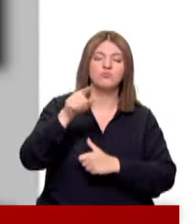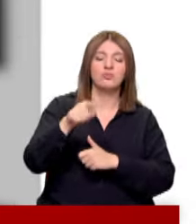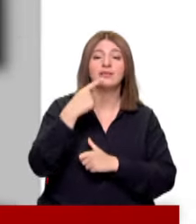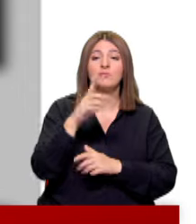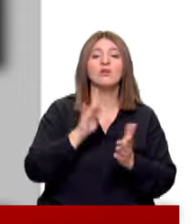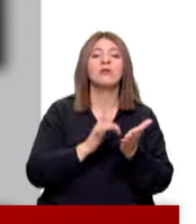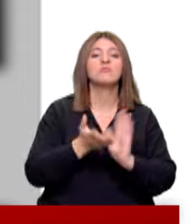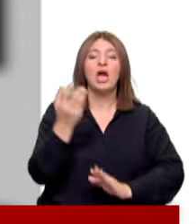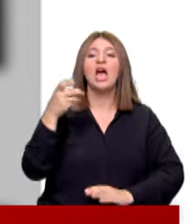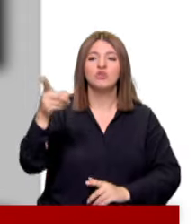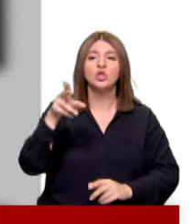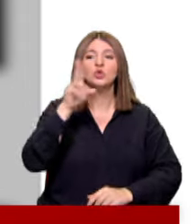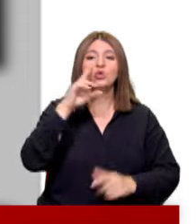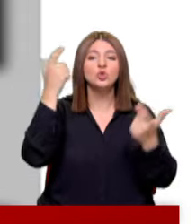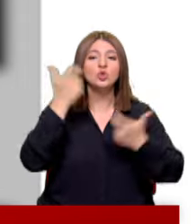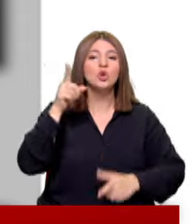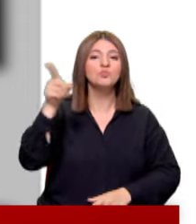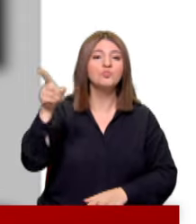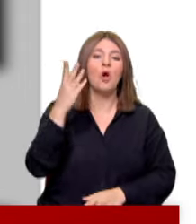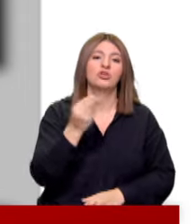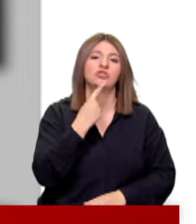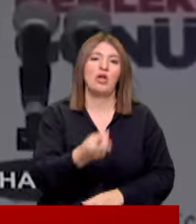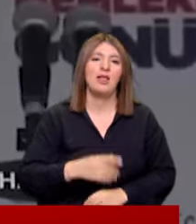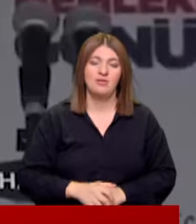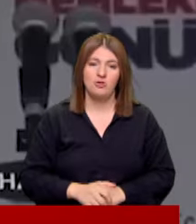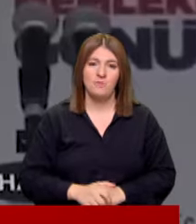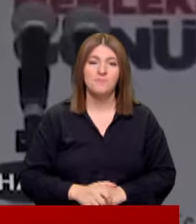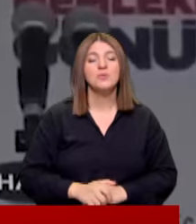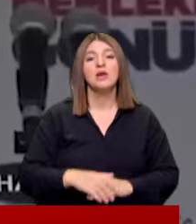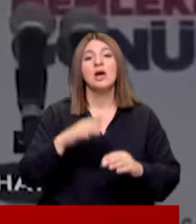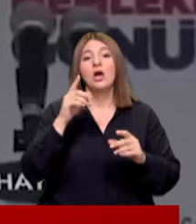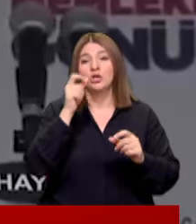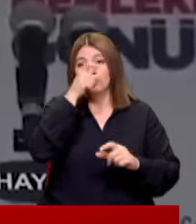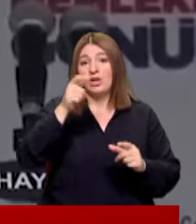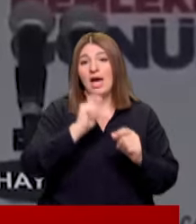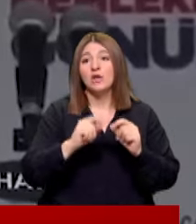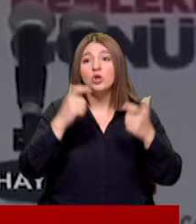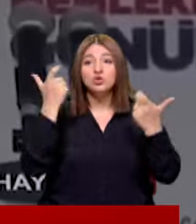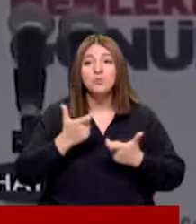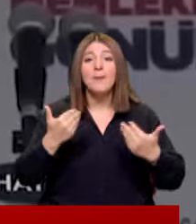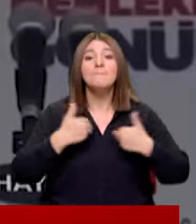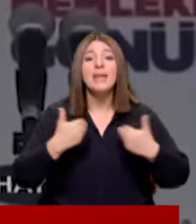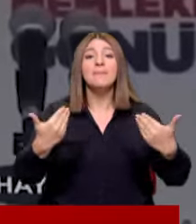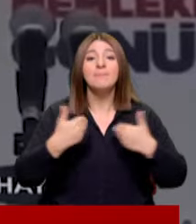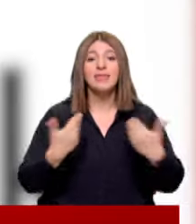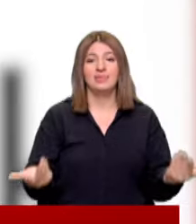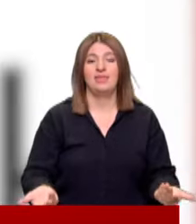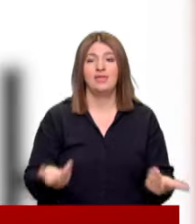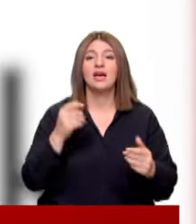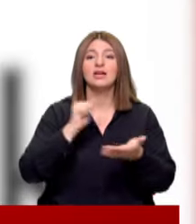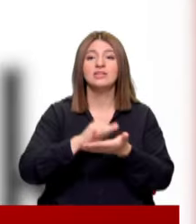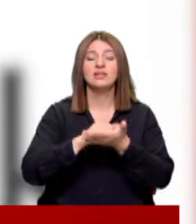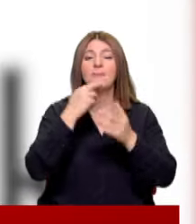Artık Erdoğan'ın da sonuçlardan sorumlu tutulduğu ortaya çıktı Türkiye'nin ekonomisinin sorumlusu benim ben